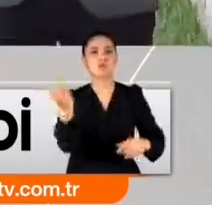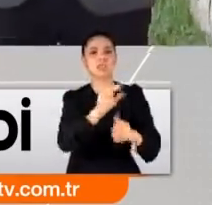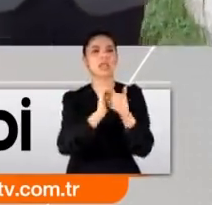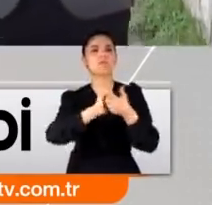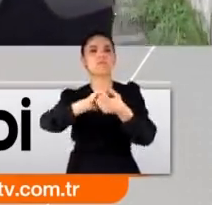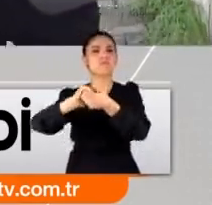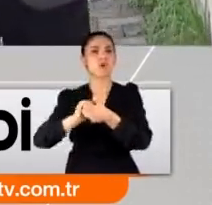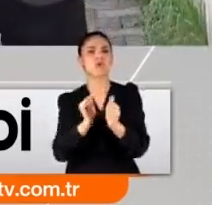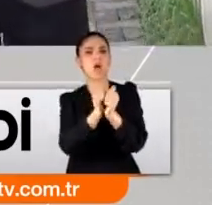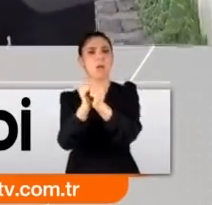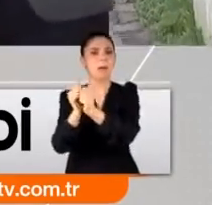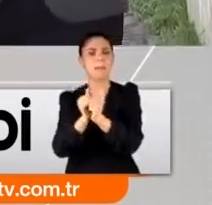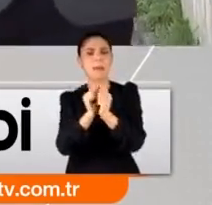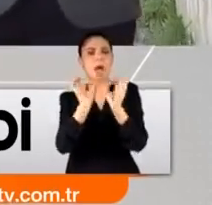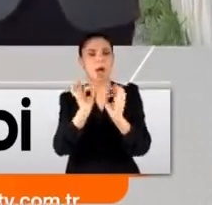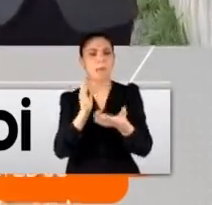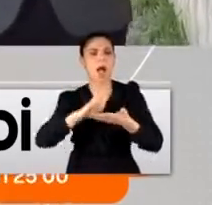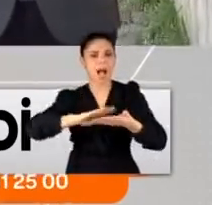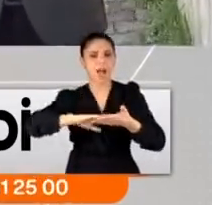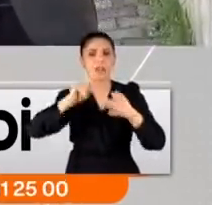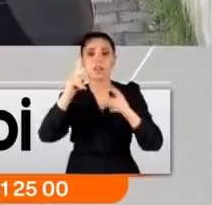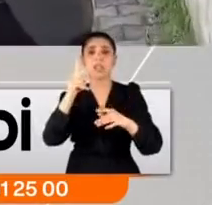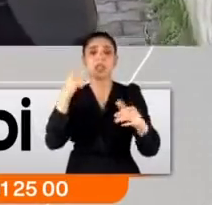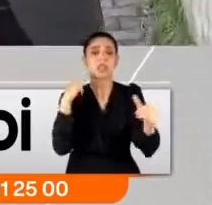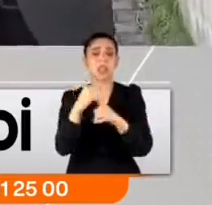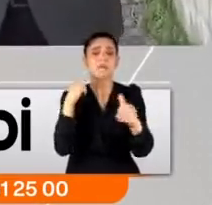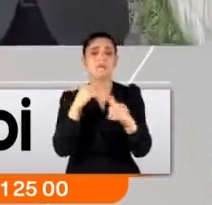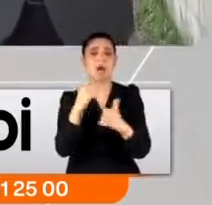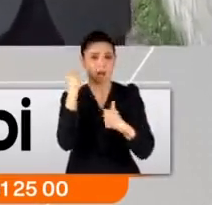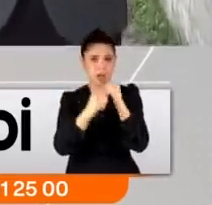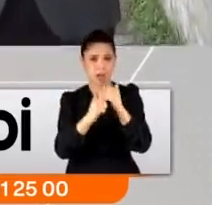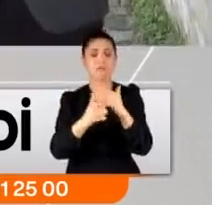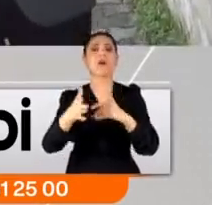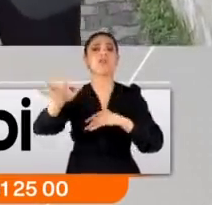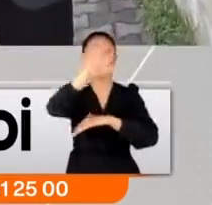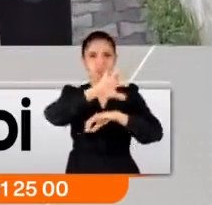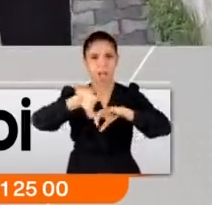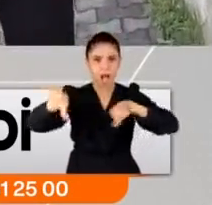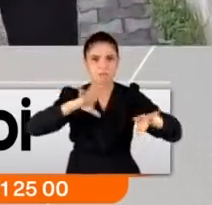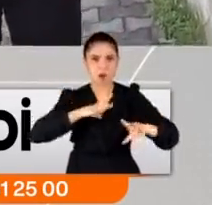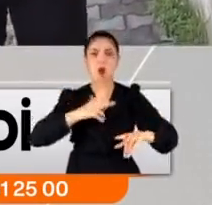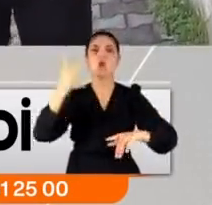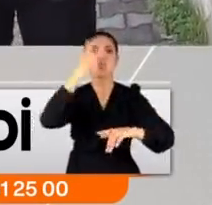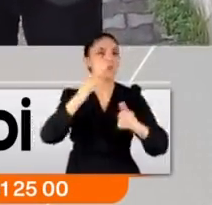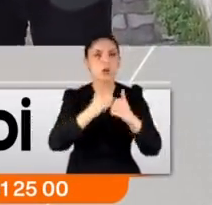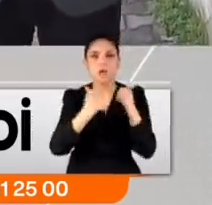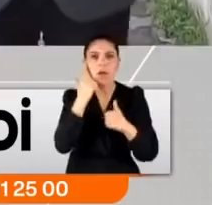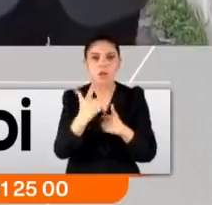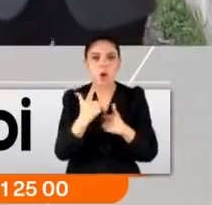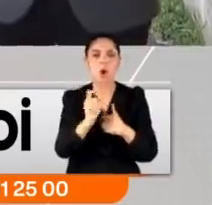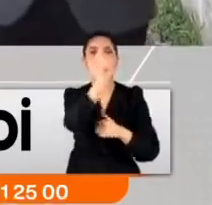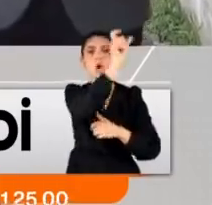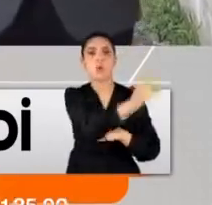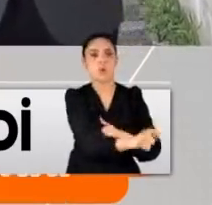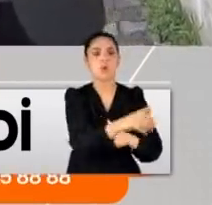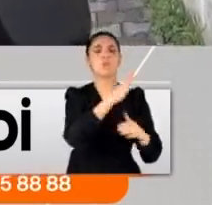Ancak bilinmeyen bir sebeple kavgaya tutuştular. Bu kavga iki kez çevre sakinlerince ayrıldı. Ancak üçüncü seferde Umut Can Taşer evden aldığı